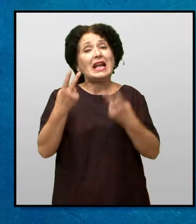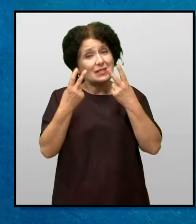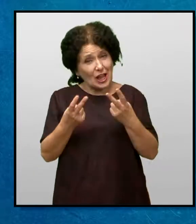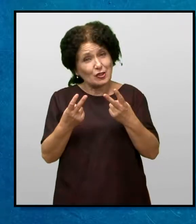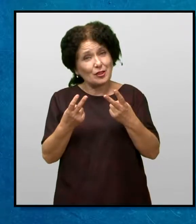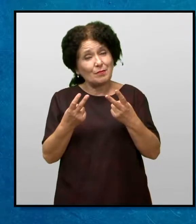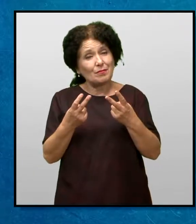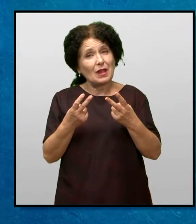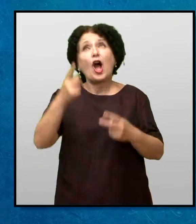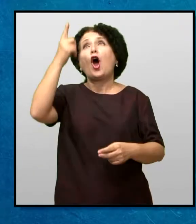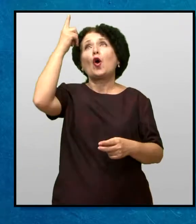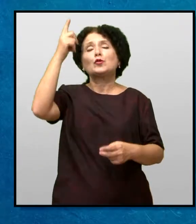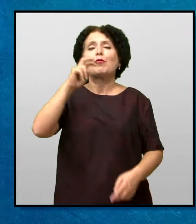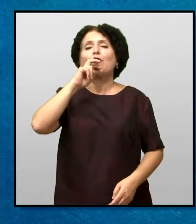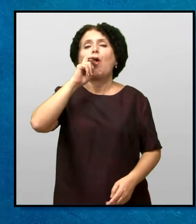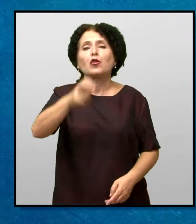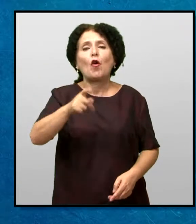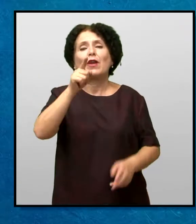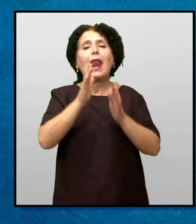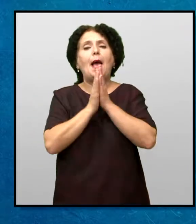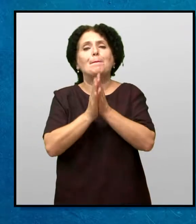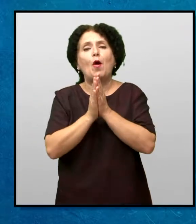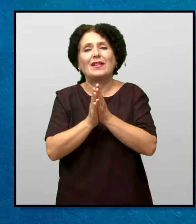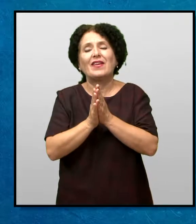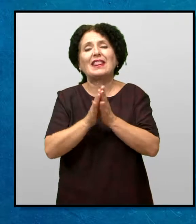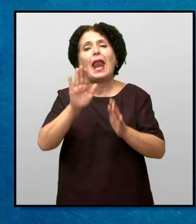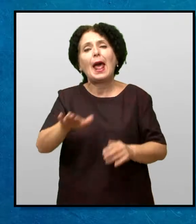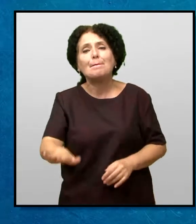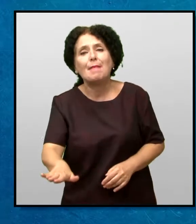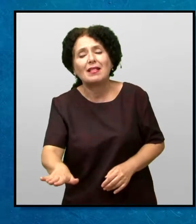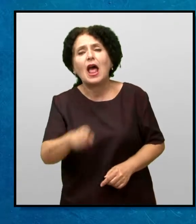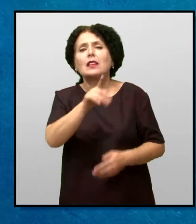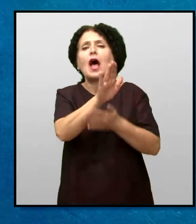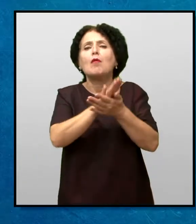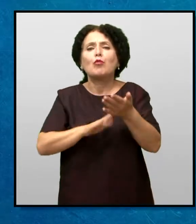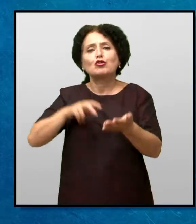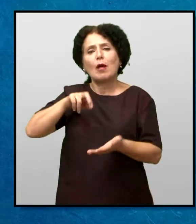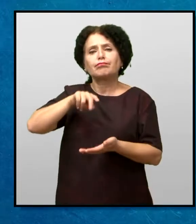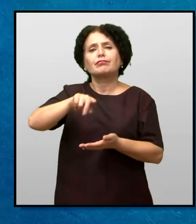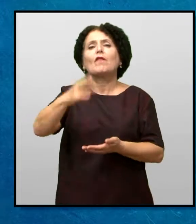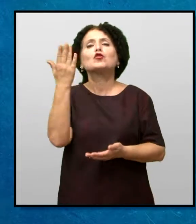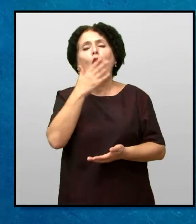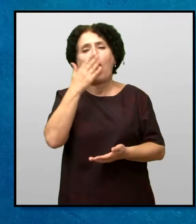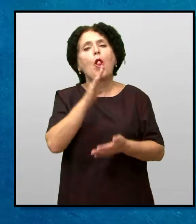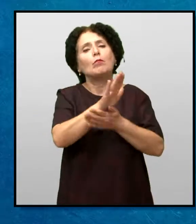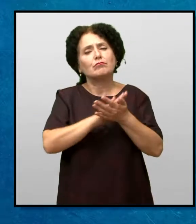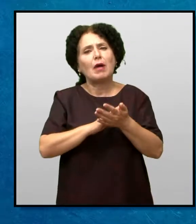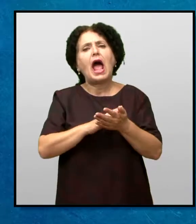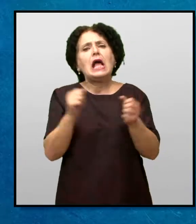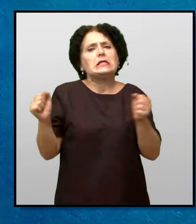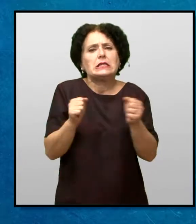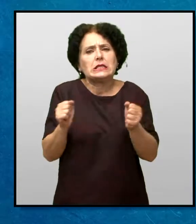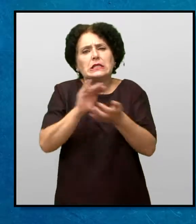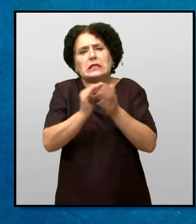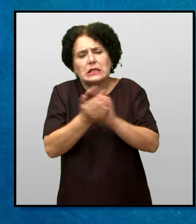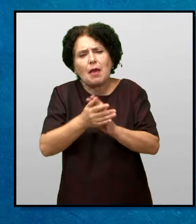Значи Бог одговори на молитвата на Мери И таа почна да оди на училиште Зиме